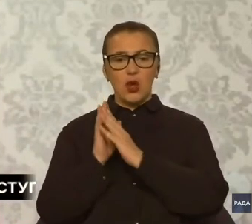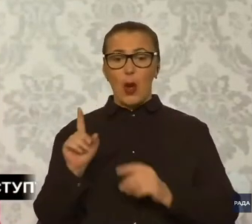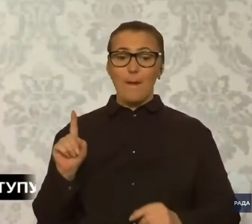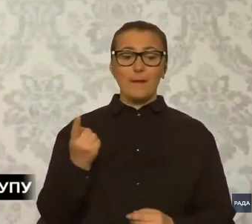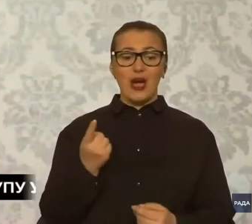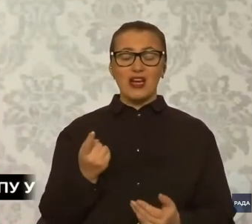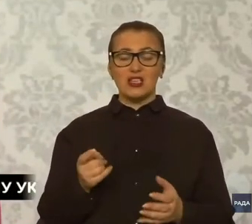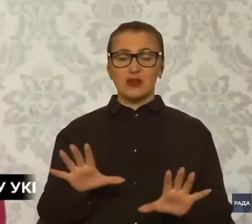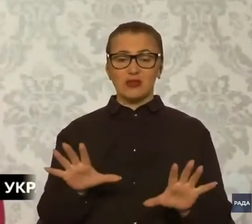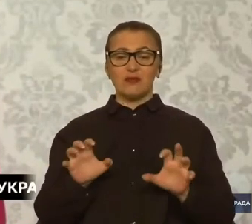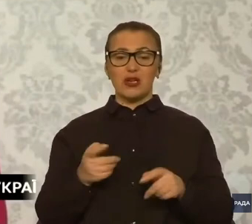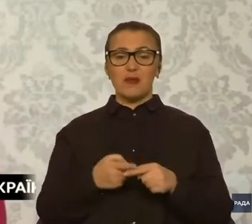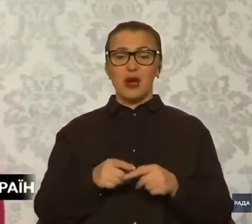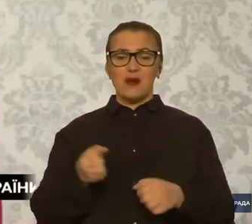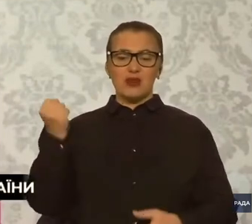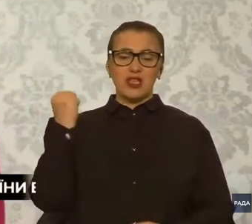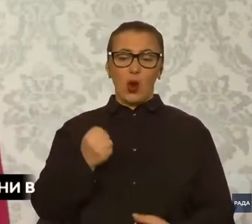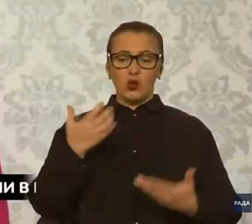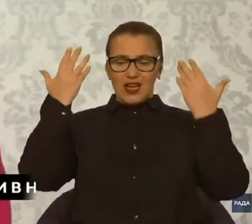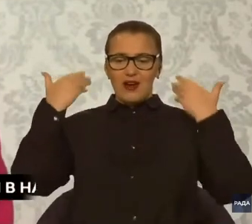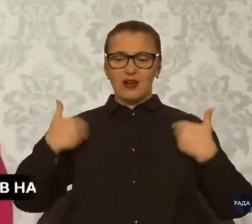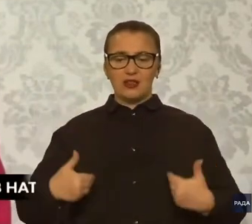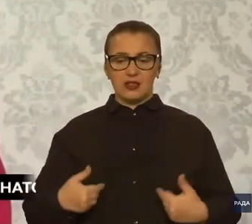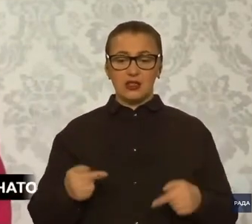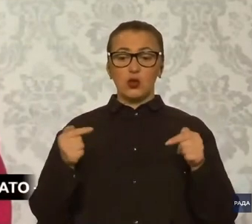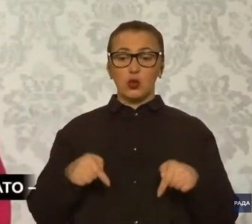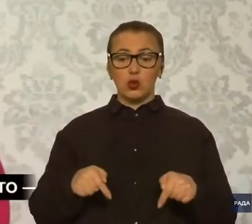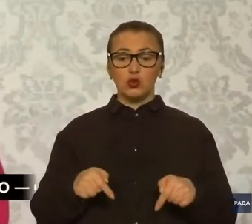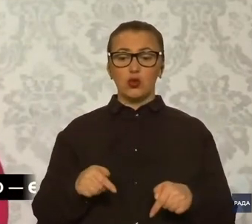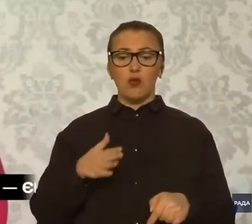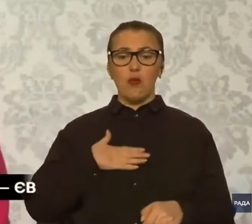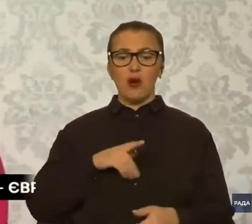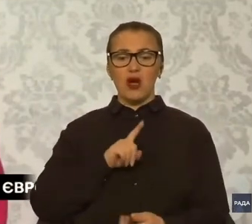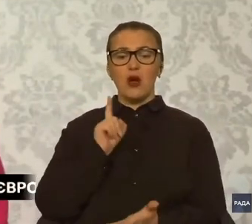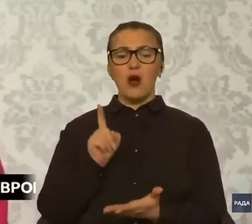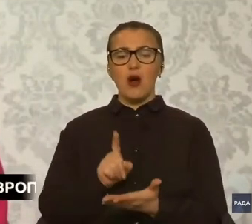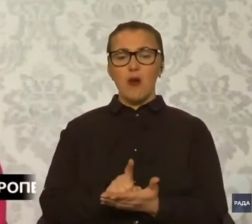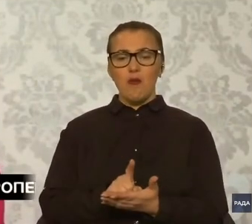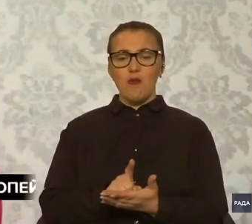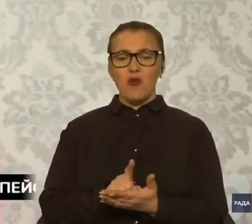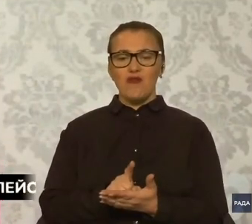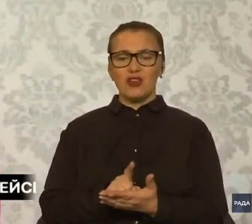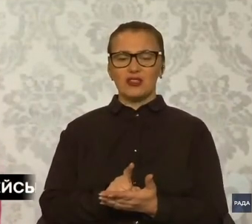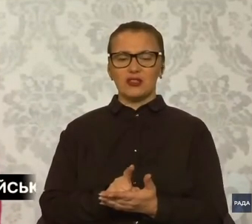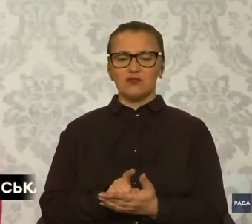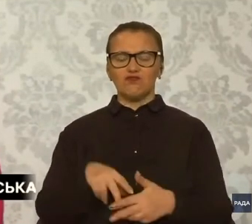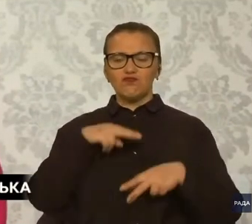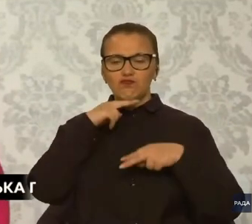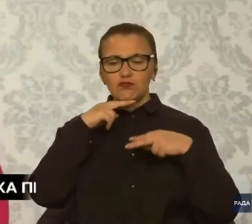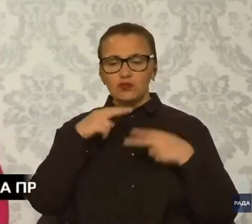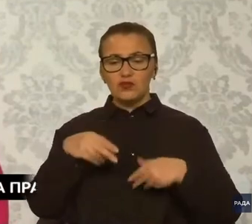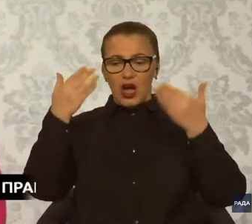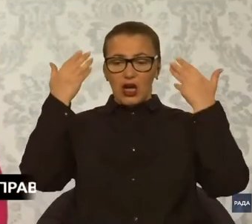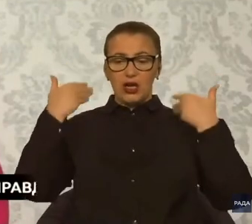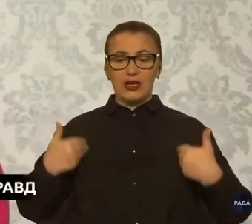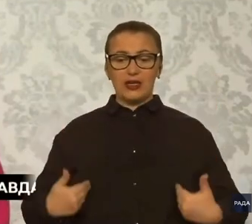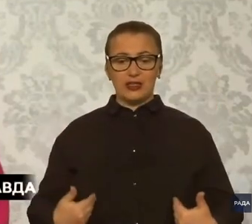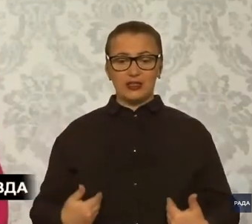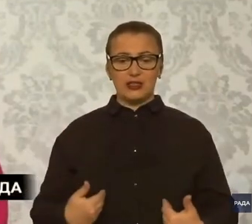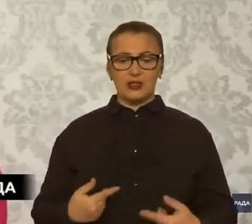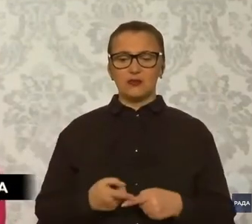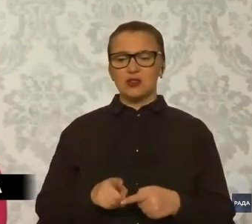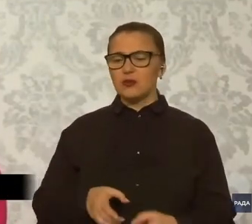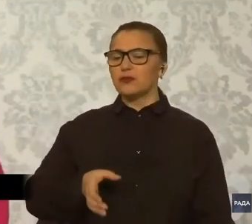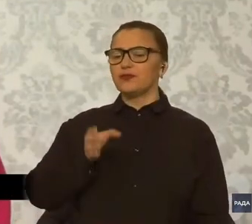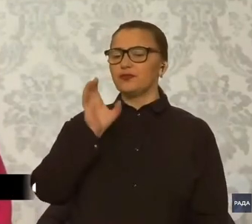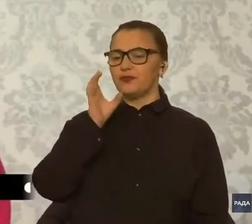цей удар тіло. І, власне, тому ми маємо давати в першу чергу увагу тіла. Це може бути пиття води,